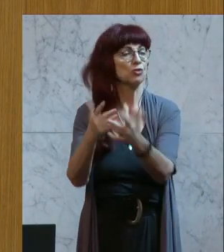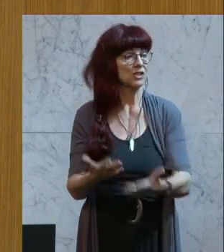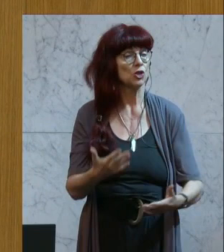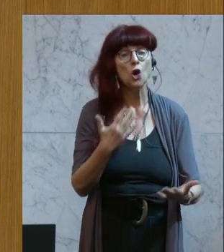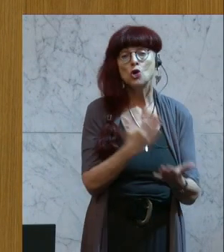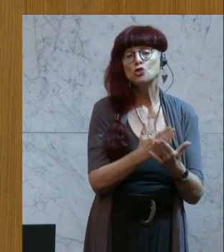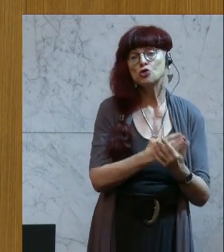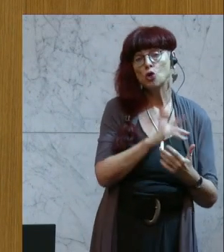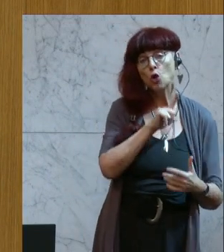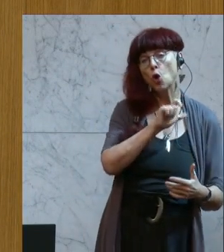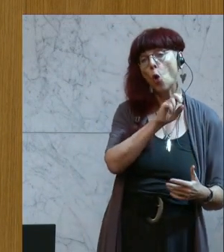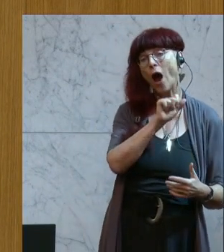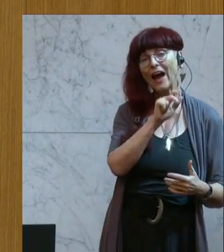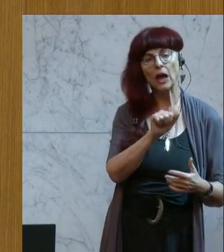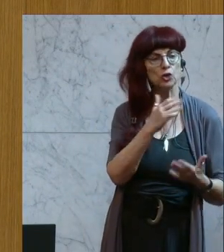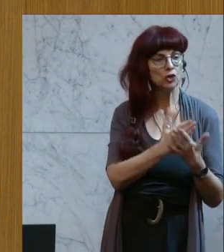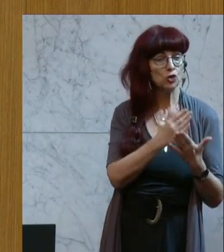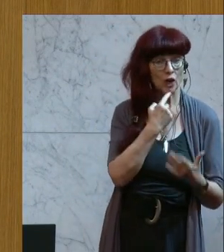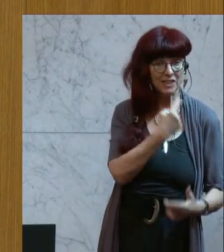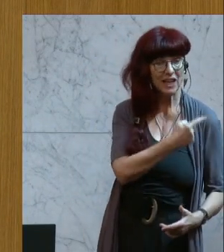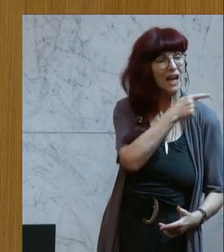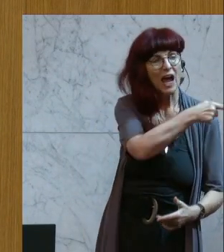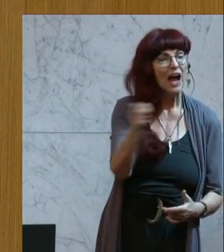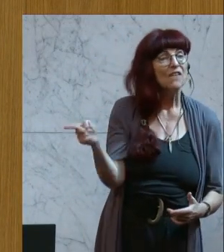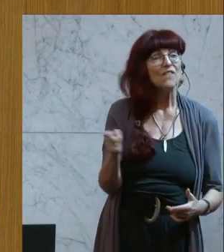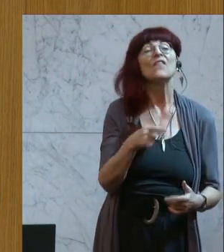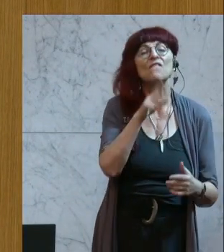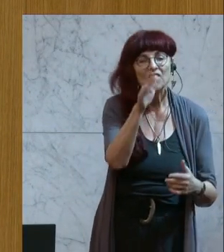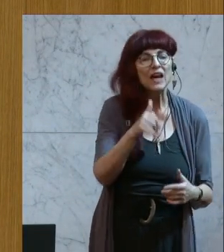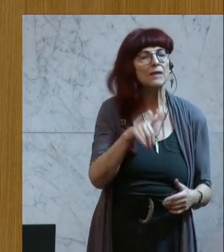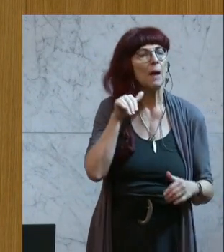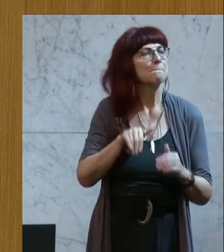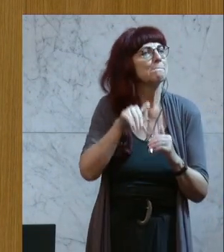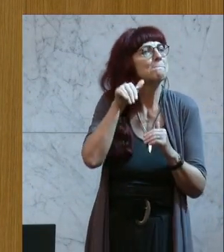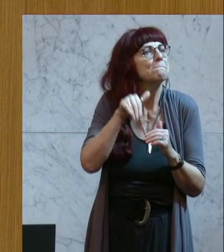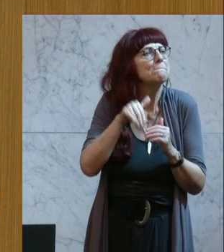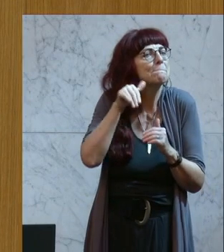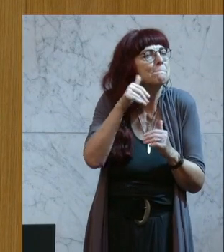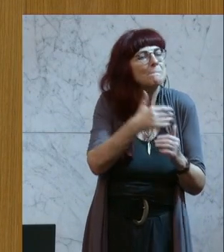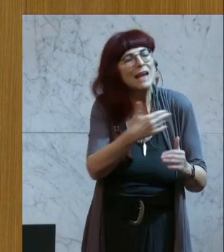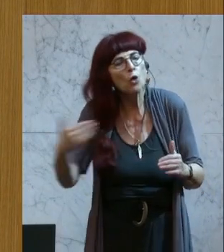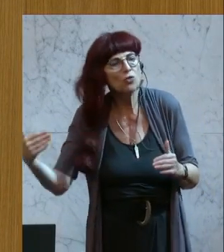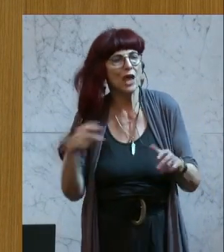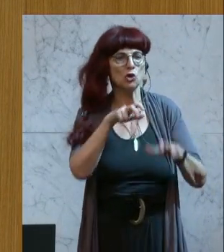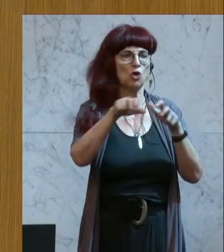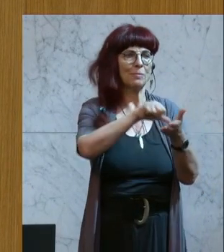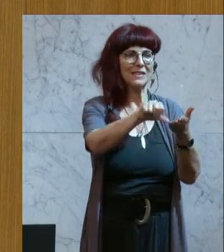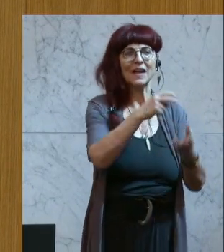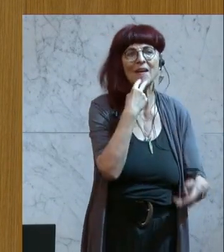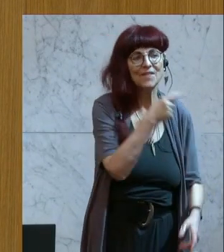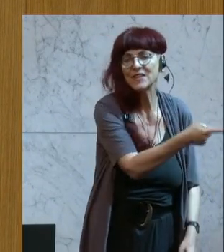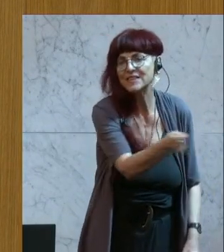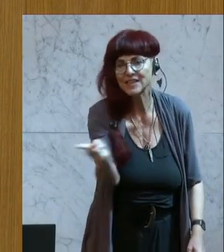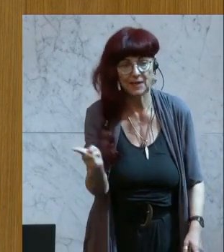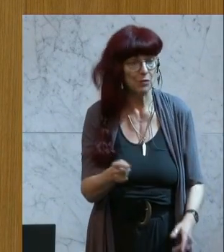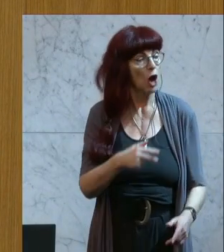Loker. Sie haben gesagt, Sie da draußen werden die Millionärsteuer zahlen. Ja, wer ist denn Sie? Schauen wir mal in der Vermögensstatistik nach. Tatsache